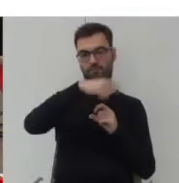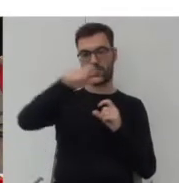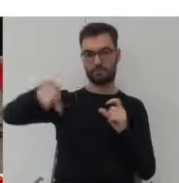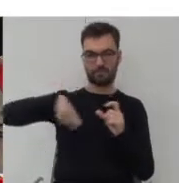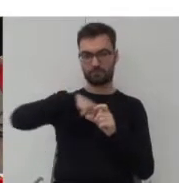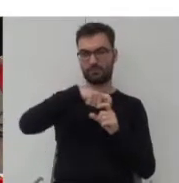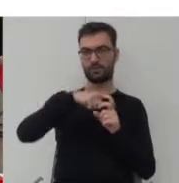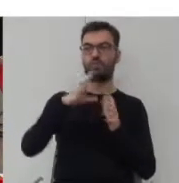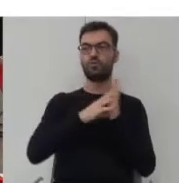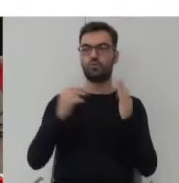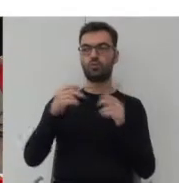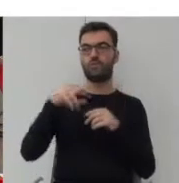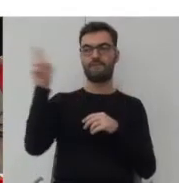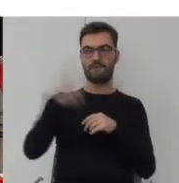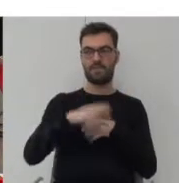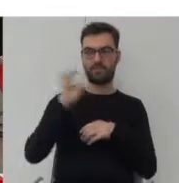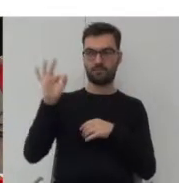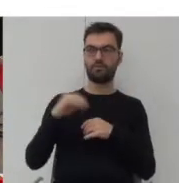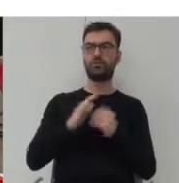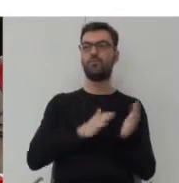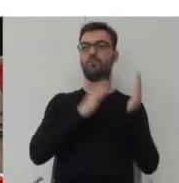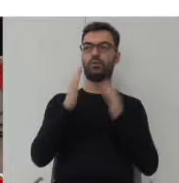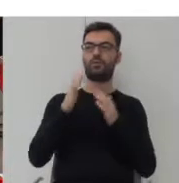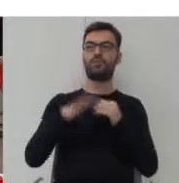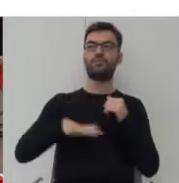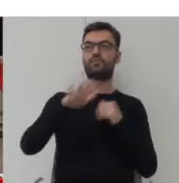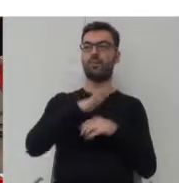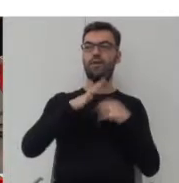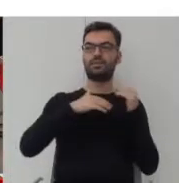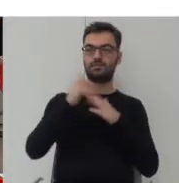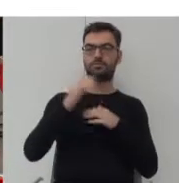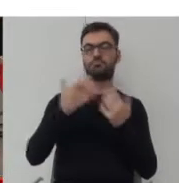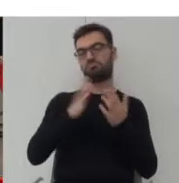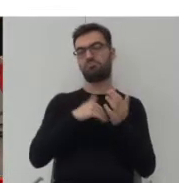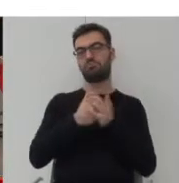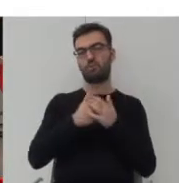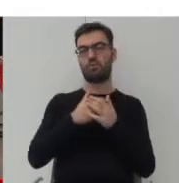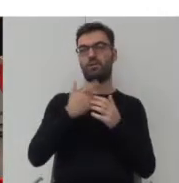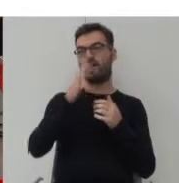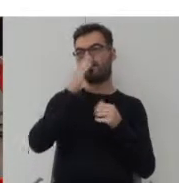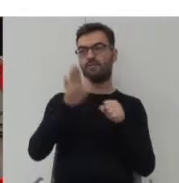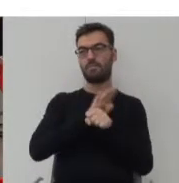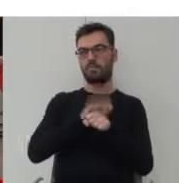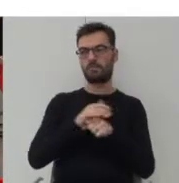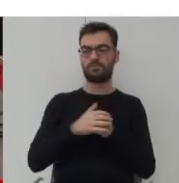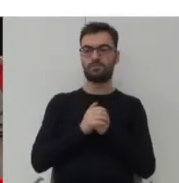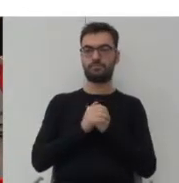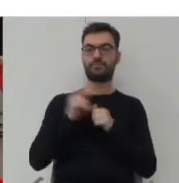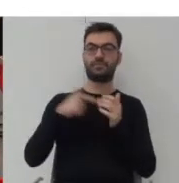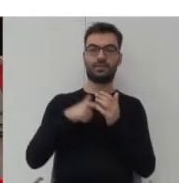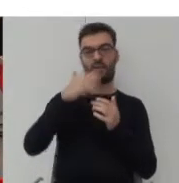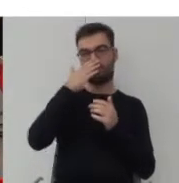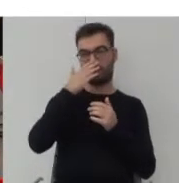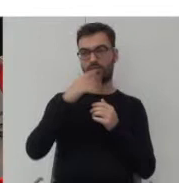wiedeńskim. Wyznaczyłam również pola zabudowy, no i przykładowe możliwe wypełnienie. Czyli tak wygląda